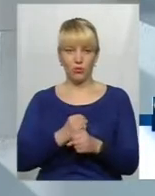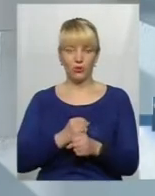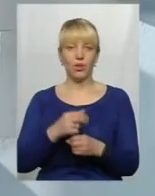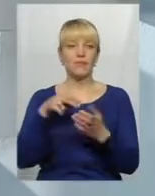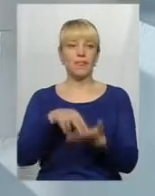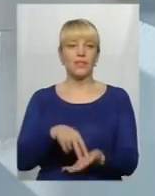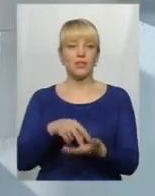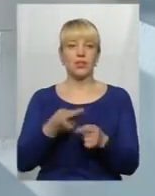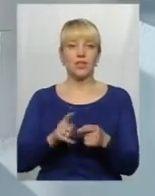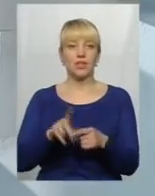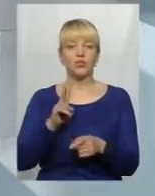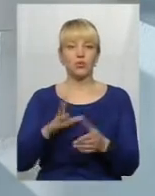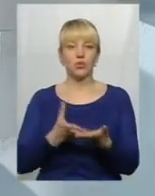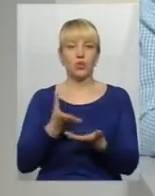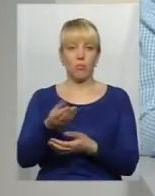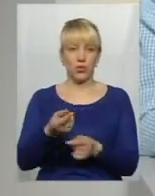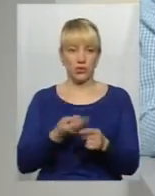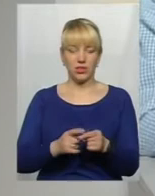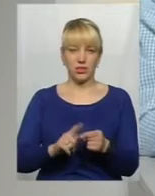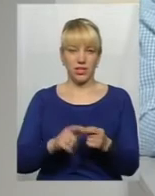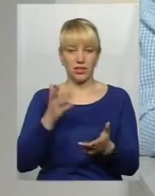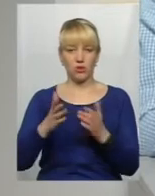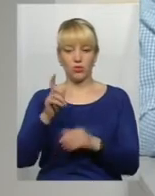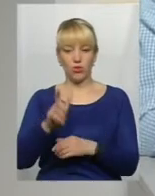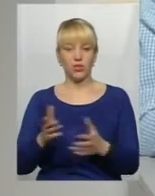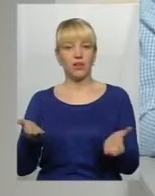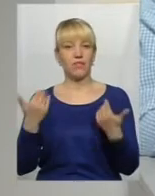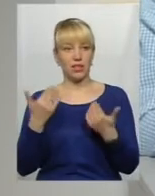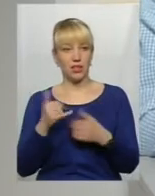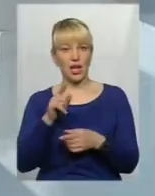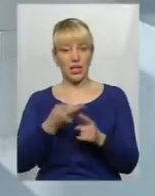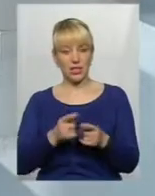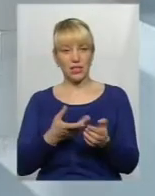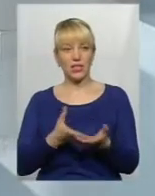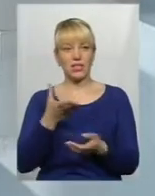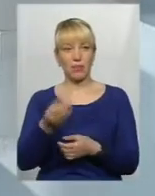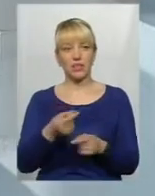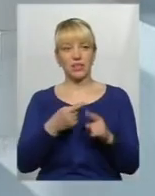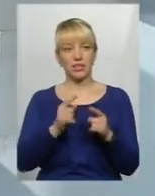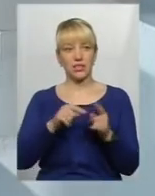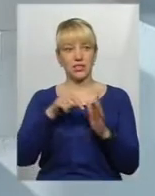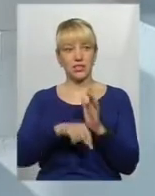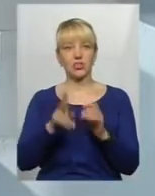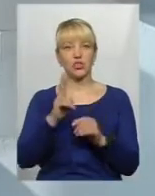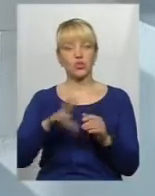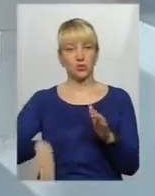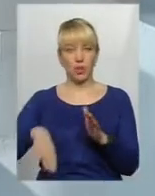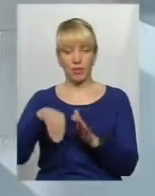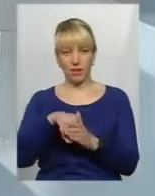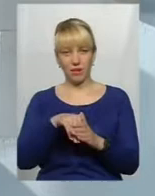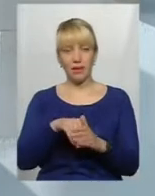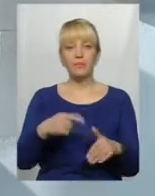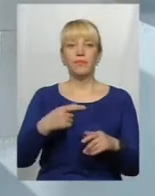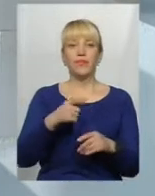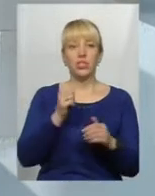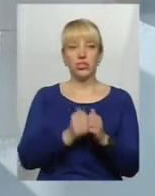те, що хтось за це платить. Тобто, якщо у людини вихідний, а їй за це заплатили, значить, хтось за це заплатив. Дуже часто